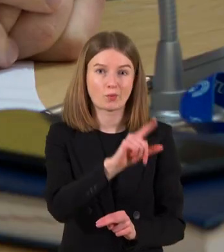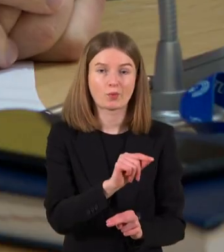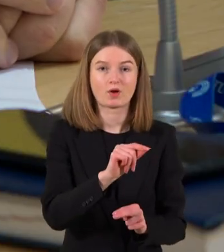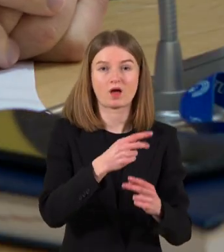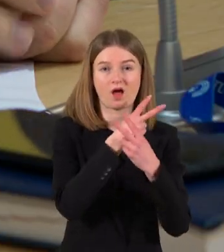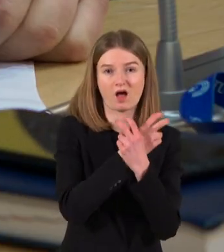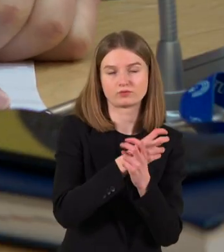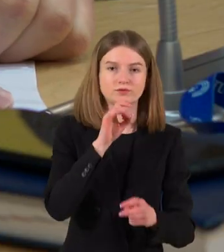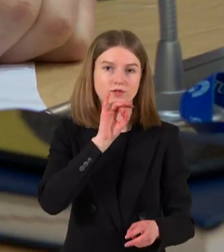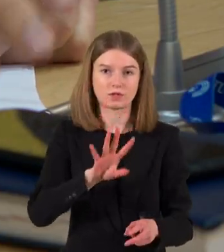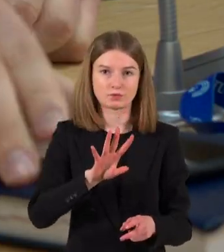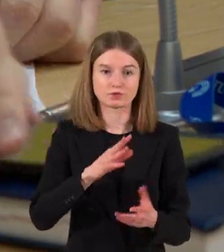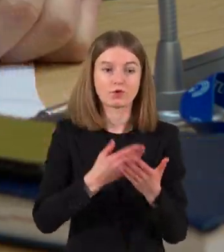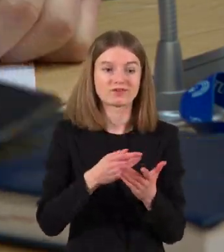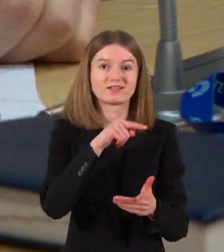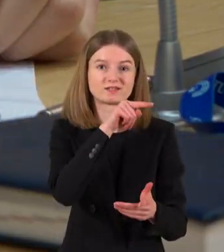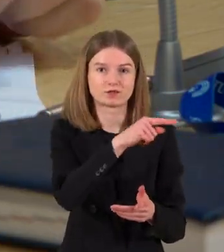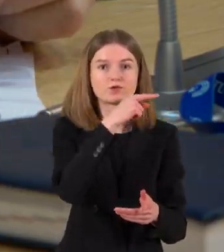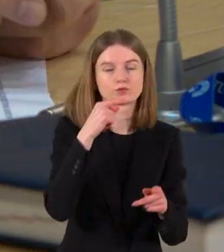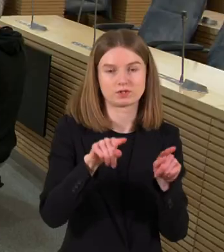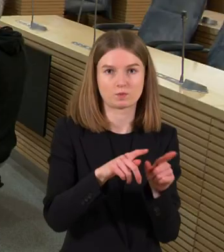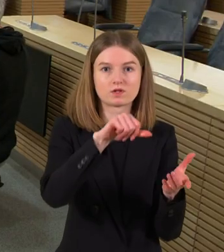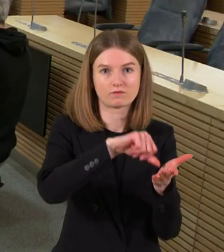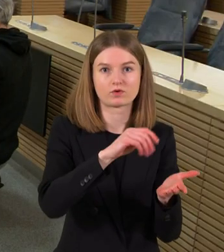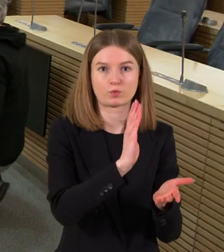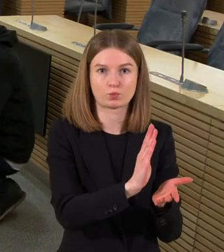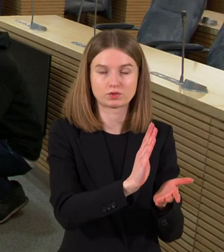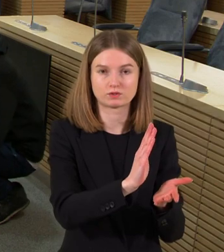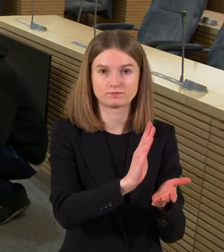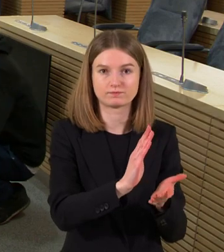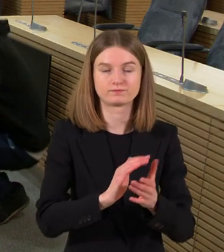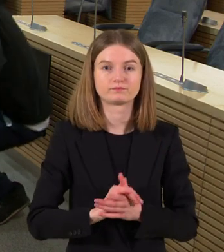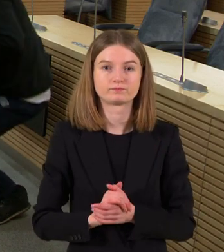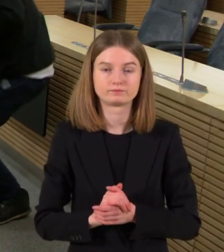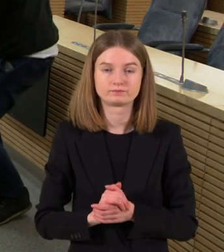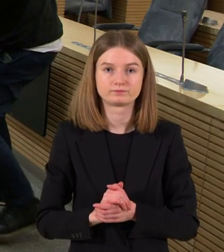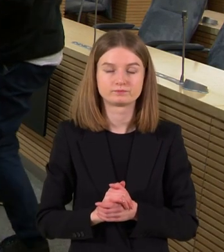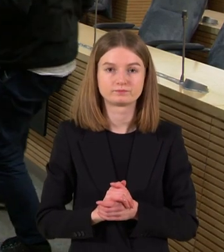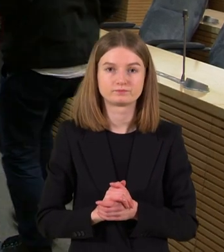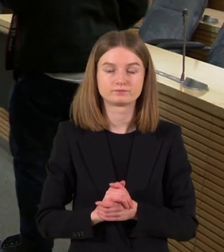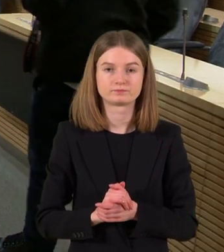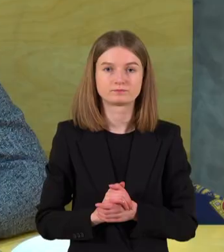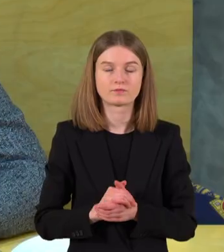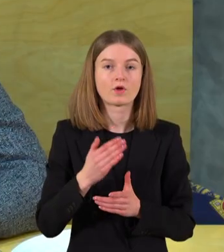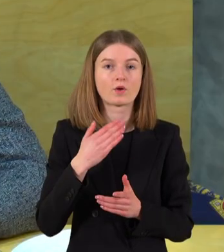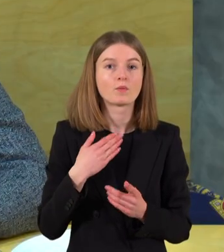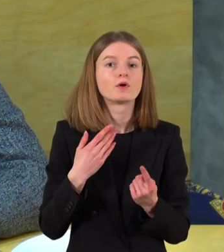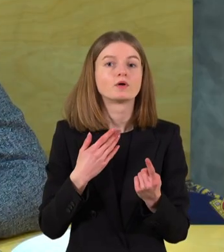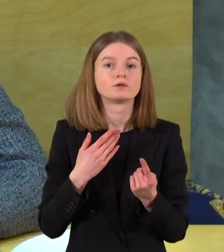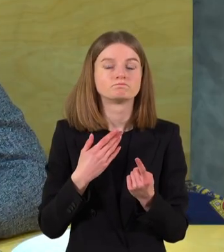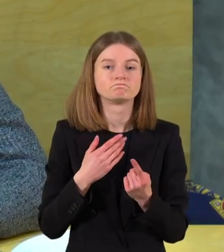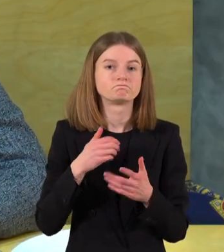Rusijos vadovo Vladimiro Putino karo prieš Ukrainą rėmėjais vienoje patalpoje nebūti. Mūsų motyvas yra labai